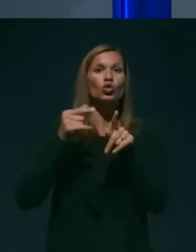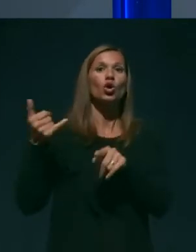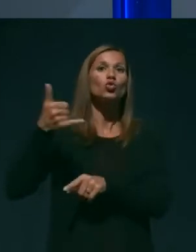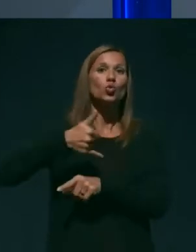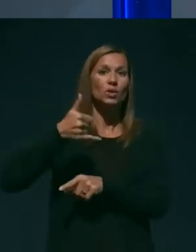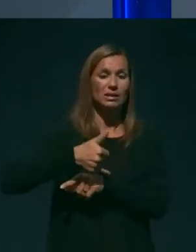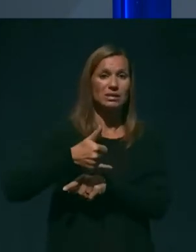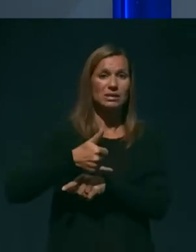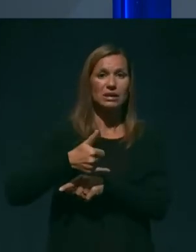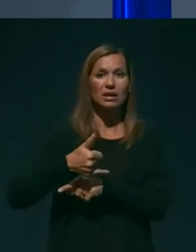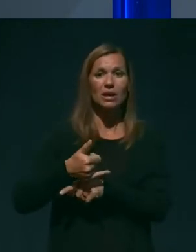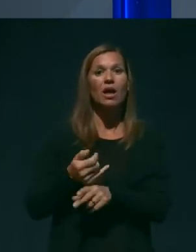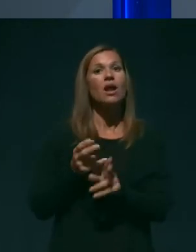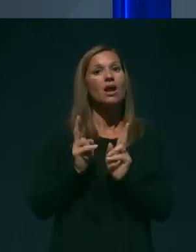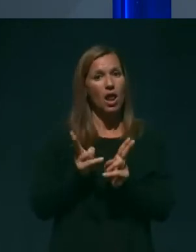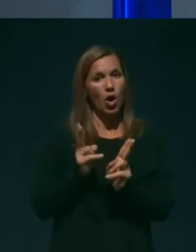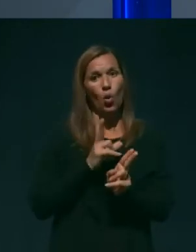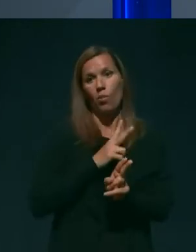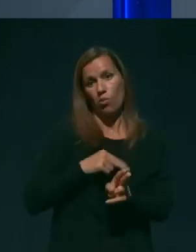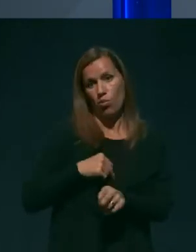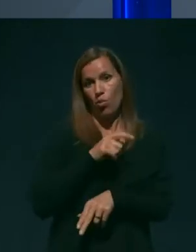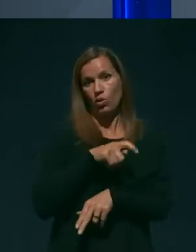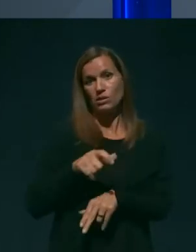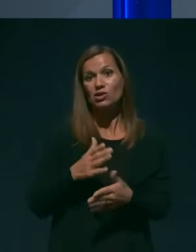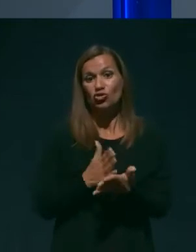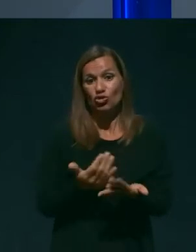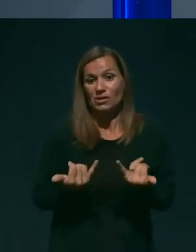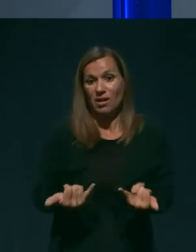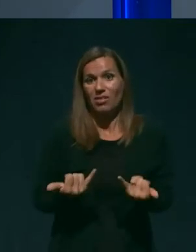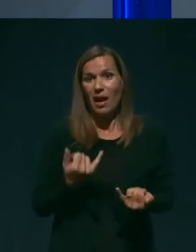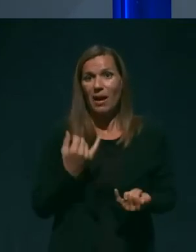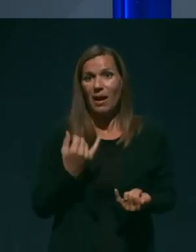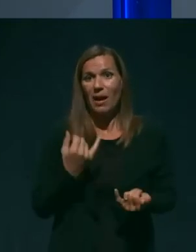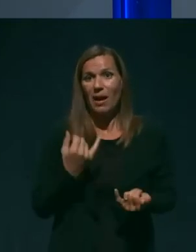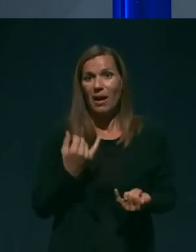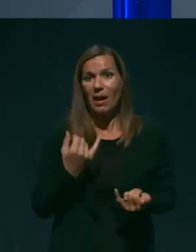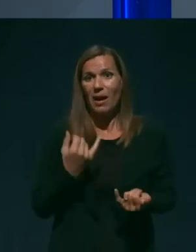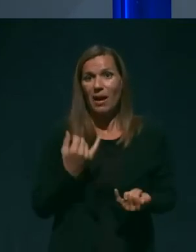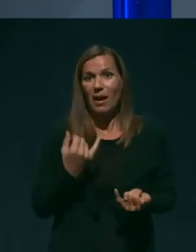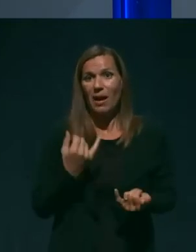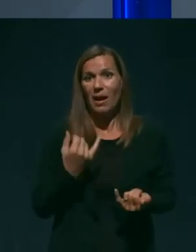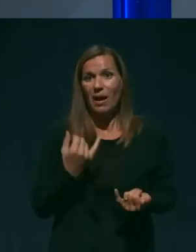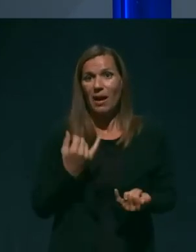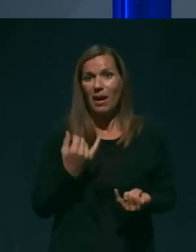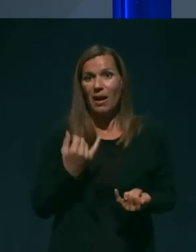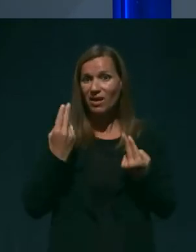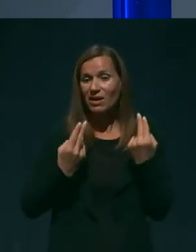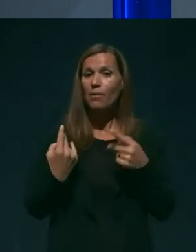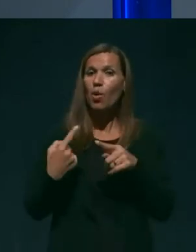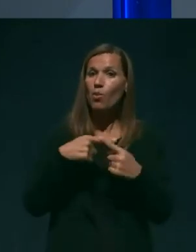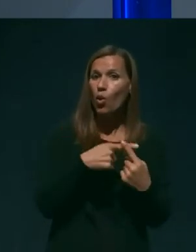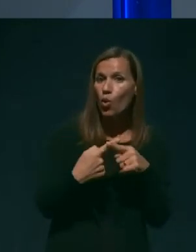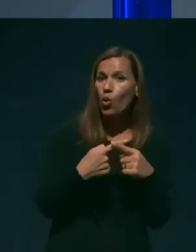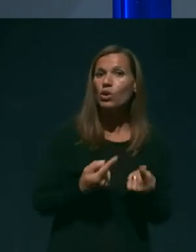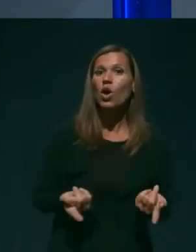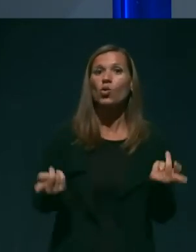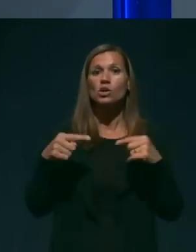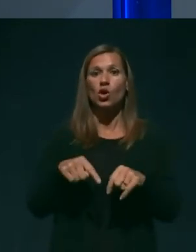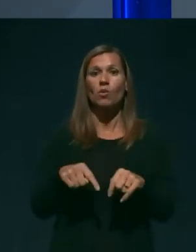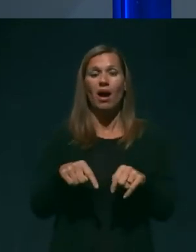lahko policisti že sedaj preverjamo pogoje oziroma rezervacije,